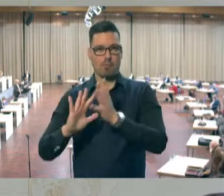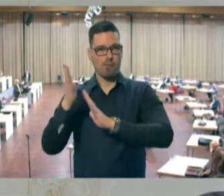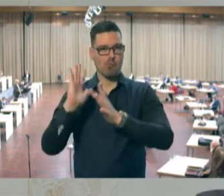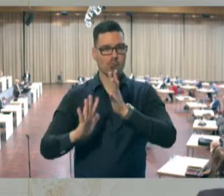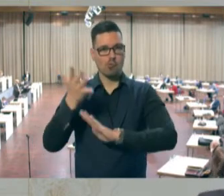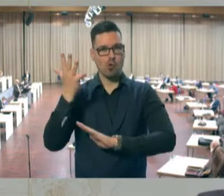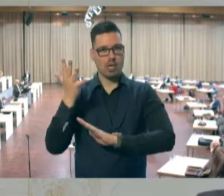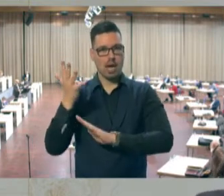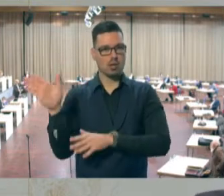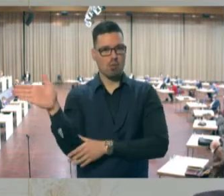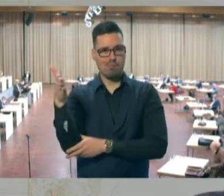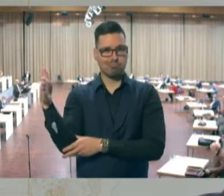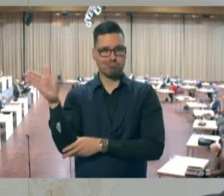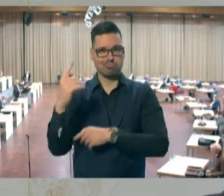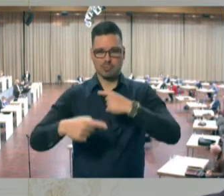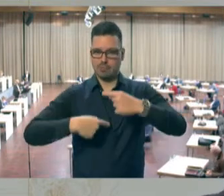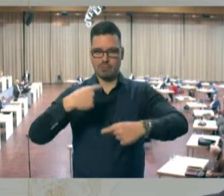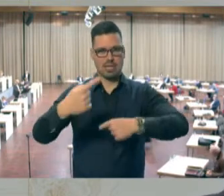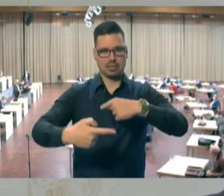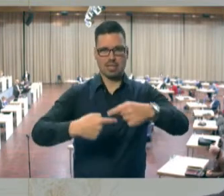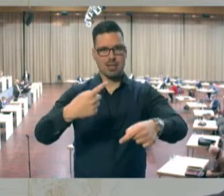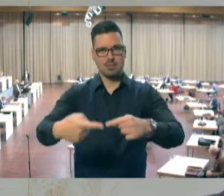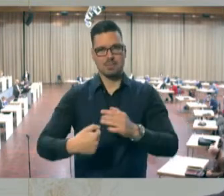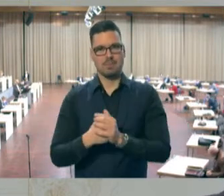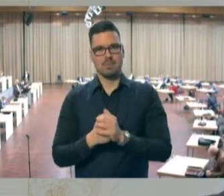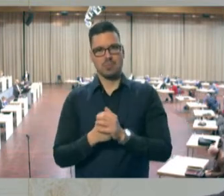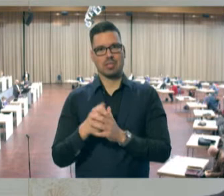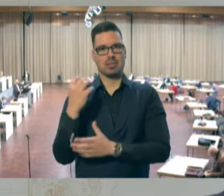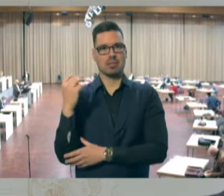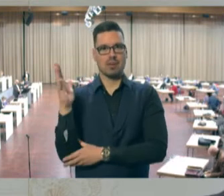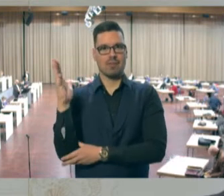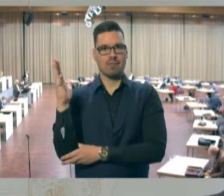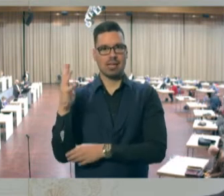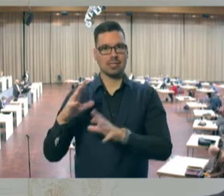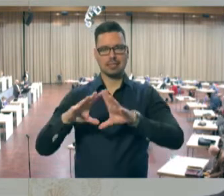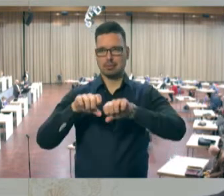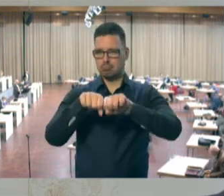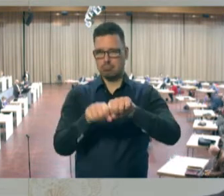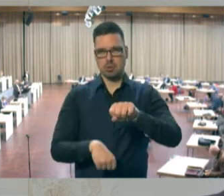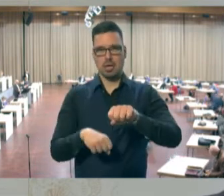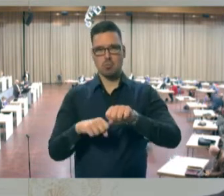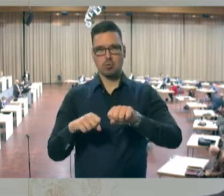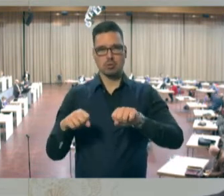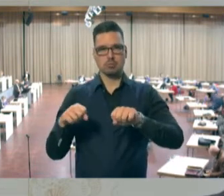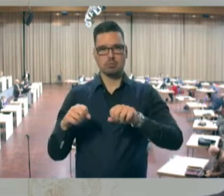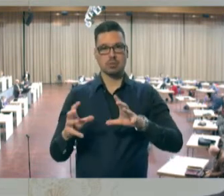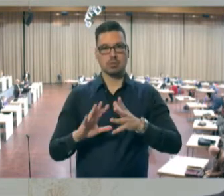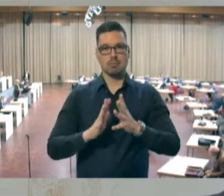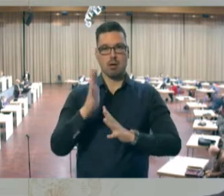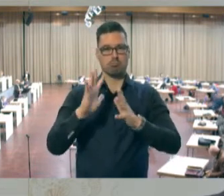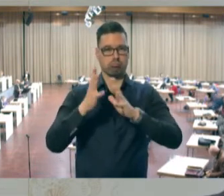wollte sie im Wehen mit sich fort der Erde wucht, reisend in gewaltiger Flucht, wächst sie in des Himmels Höhen,